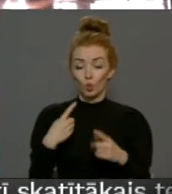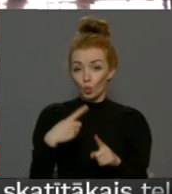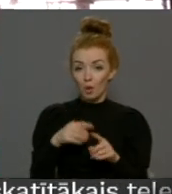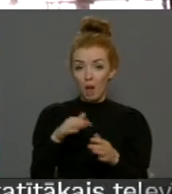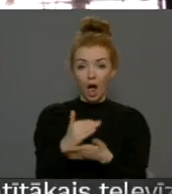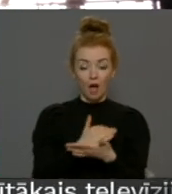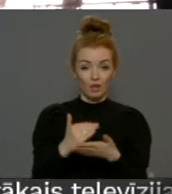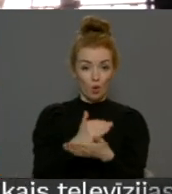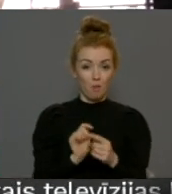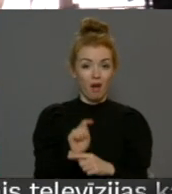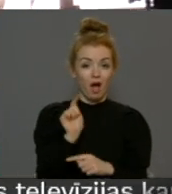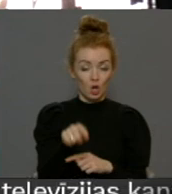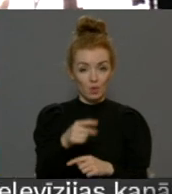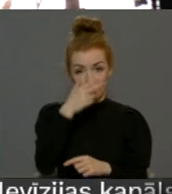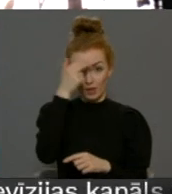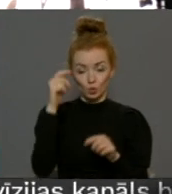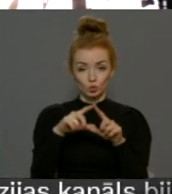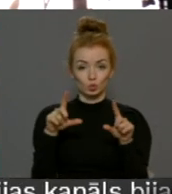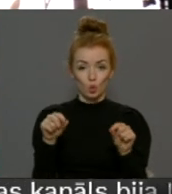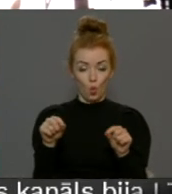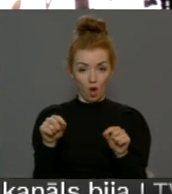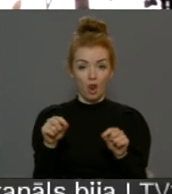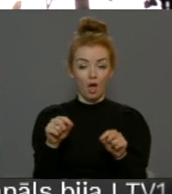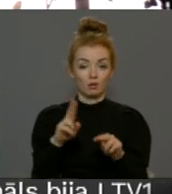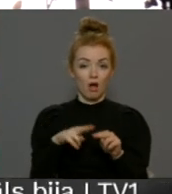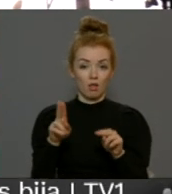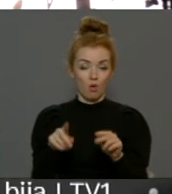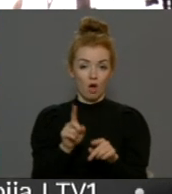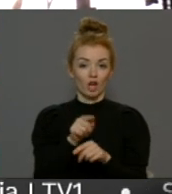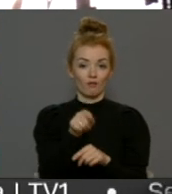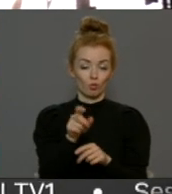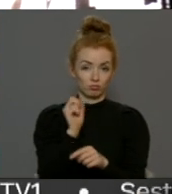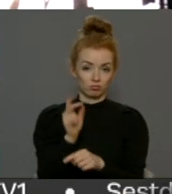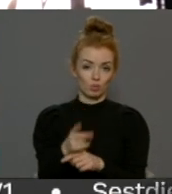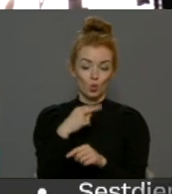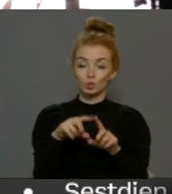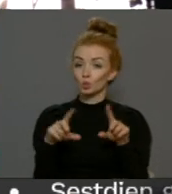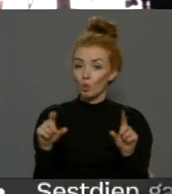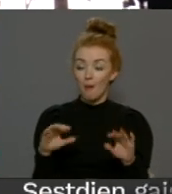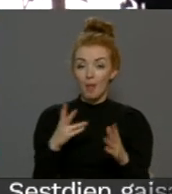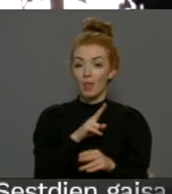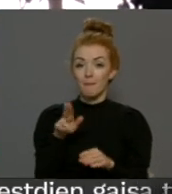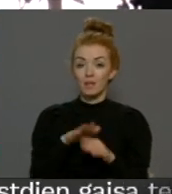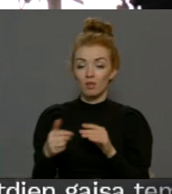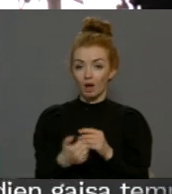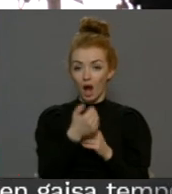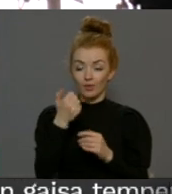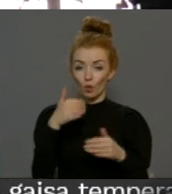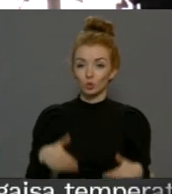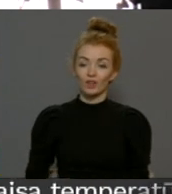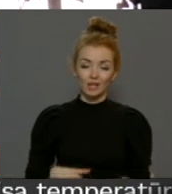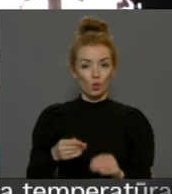par atkārtotiem pārkāpumiem viņus skolēnus likums pieļauja arī atskaitīt no skolas. Savukārt nepilngadīgo uzvedības